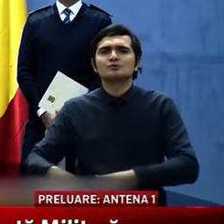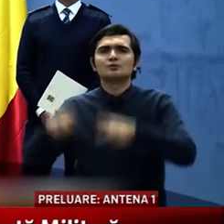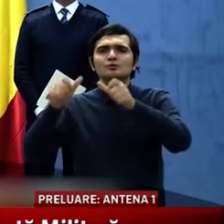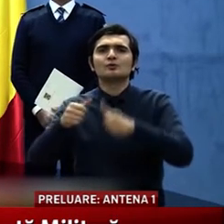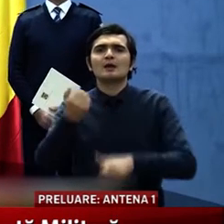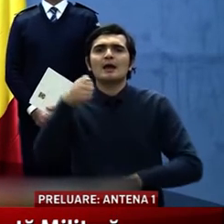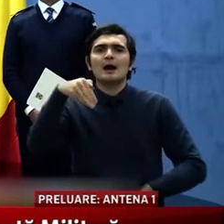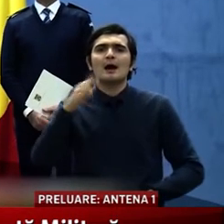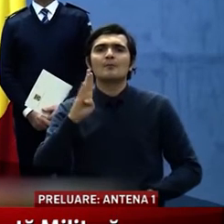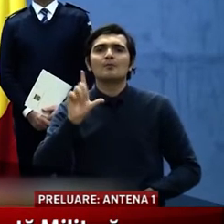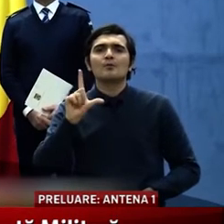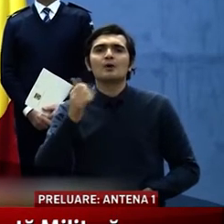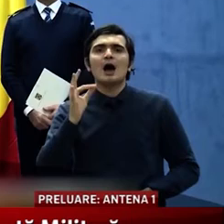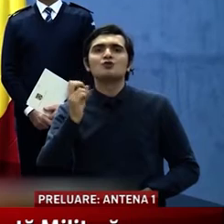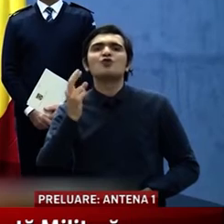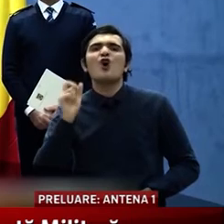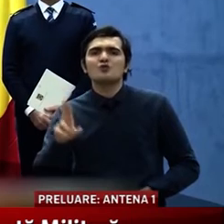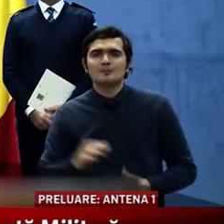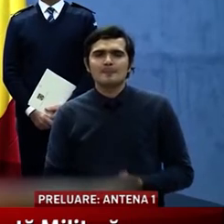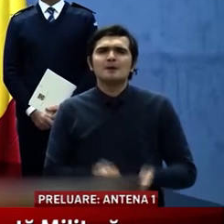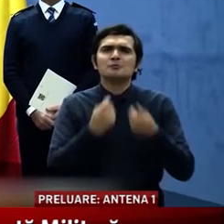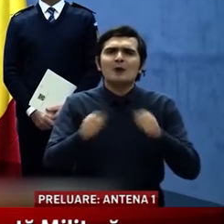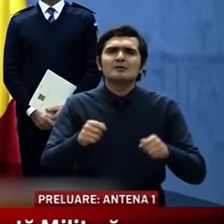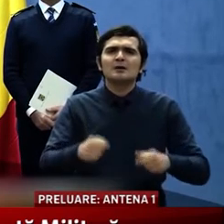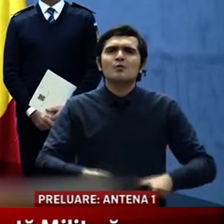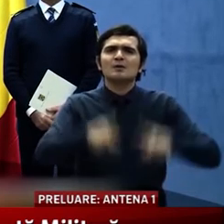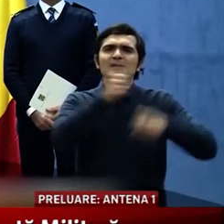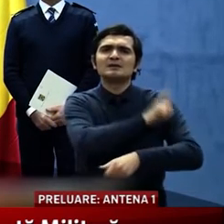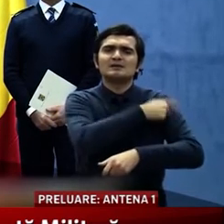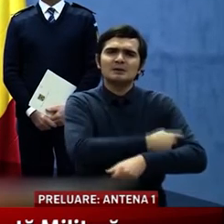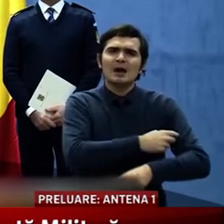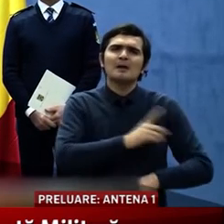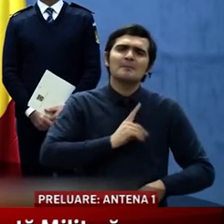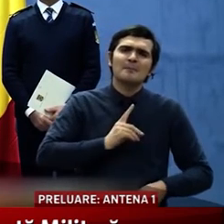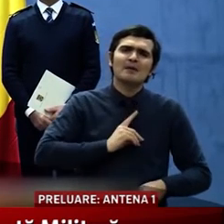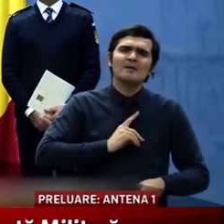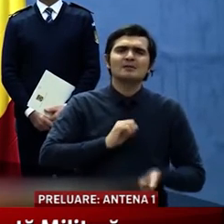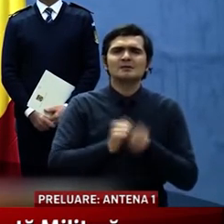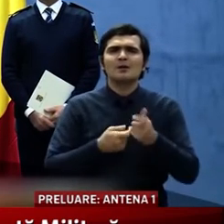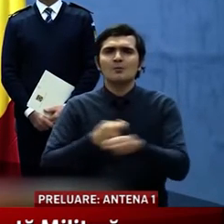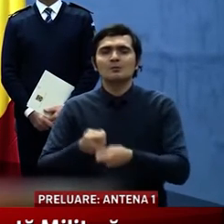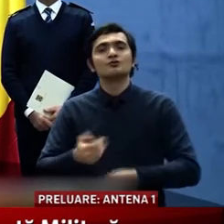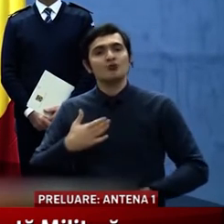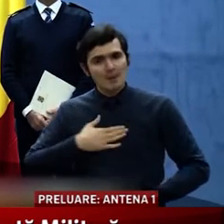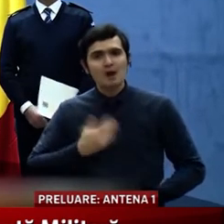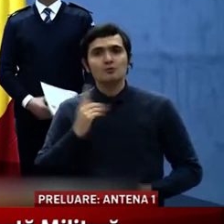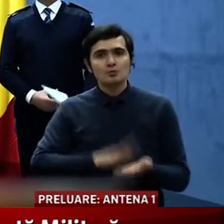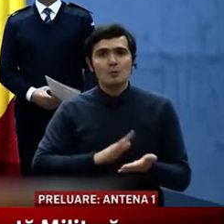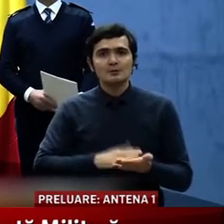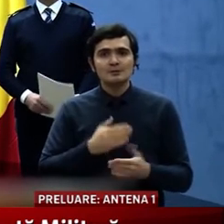acestora, în toate unitățile spitalicești, publice și private. A fost un motiv pentru emiterea acestui ordin.